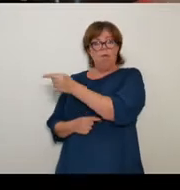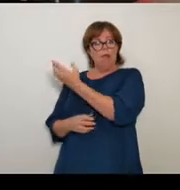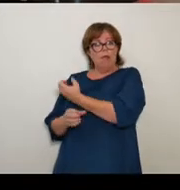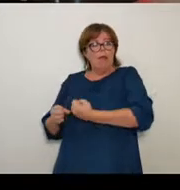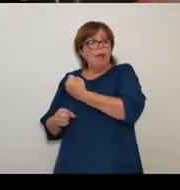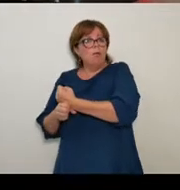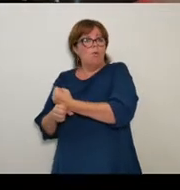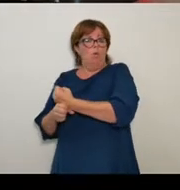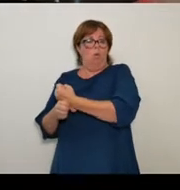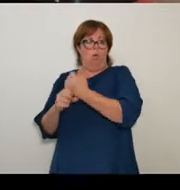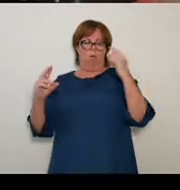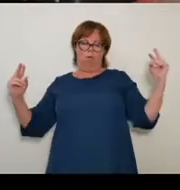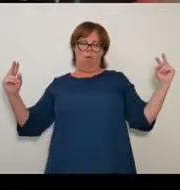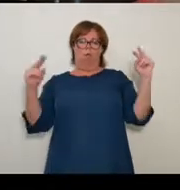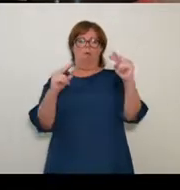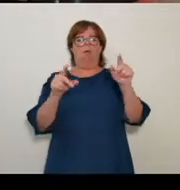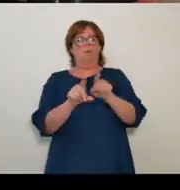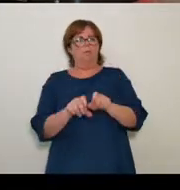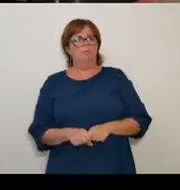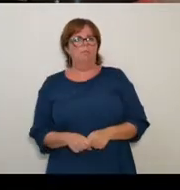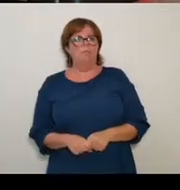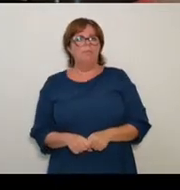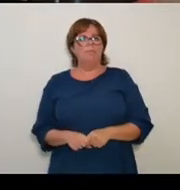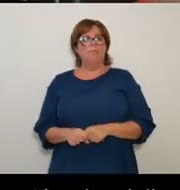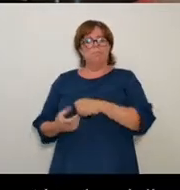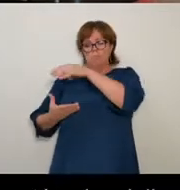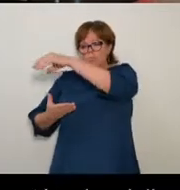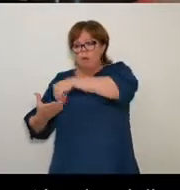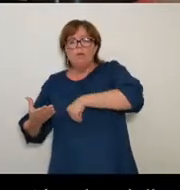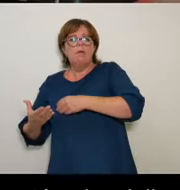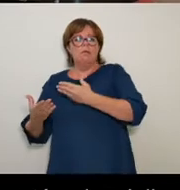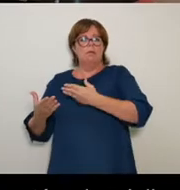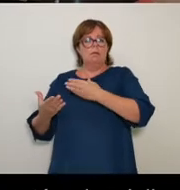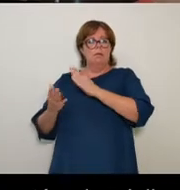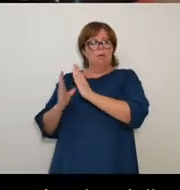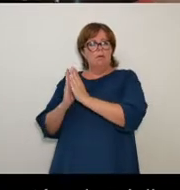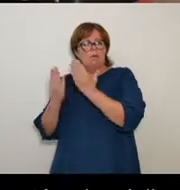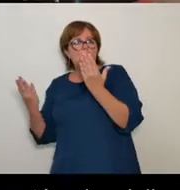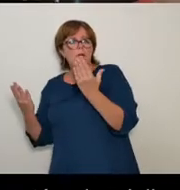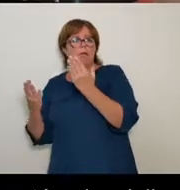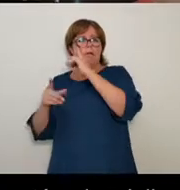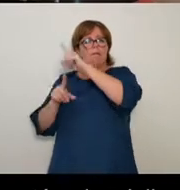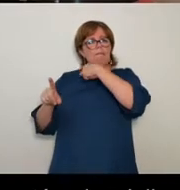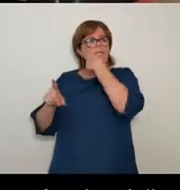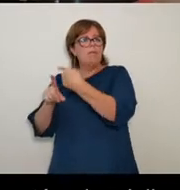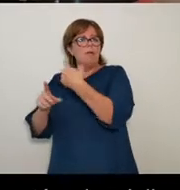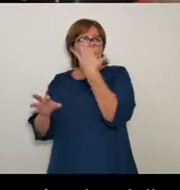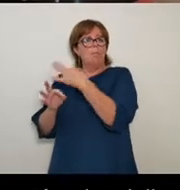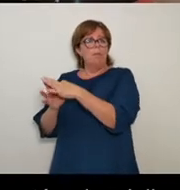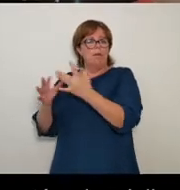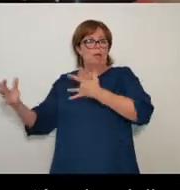films, romans, pièces de théâtre, d'une certaine façon font aussi être enjetées puisqu'elles